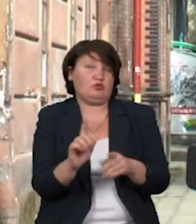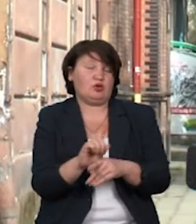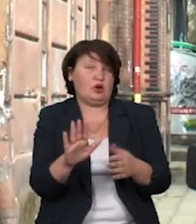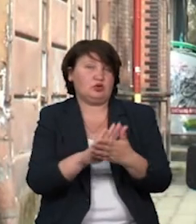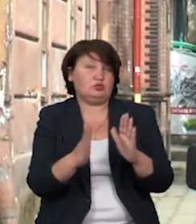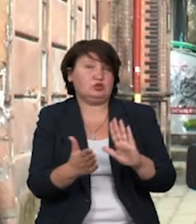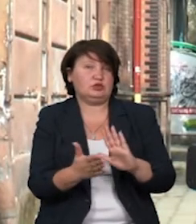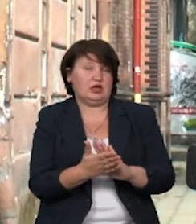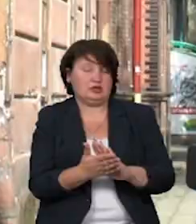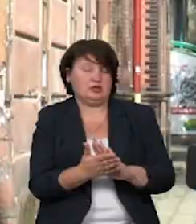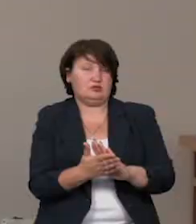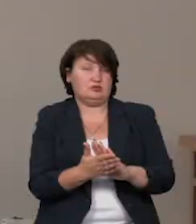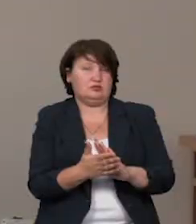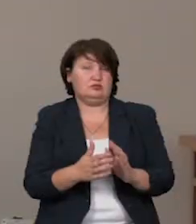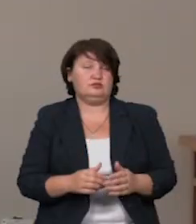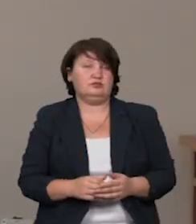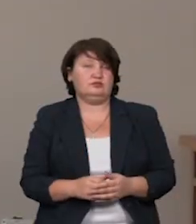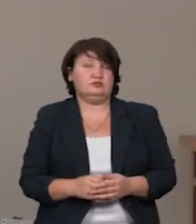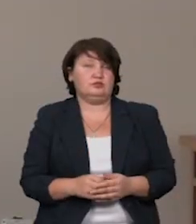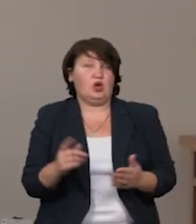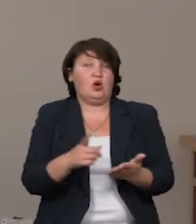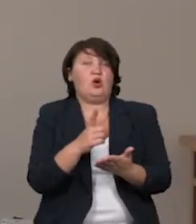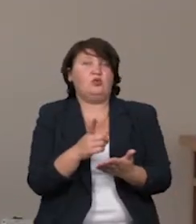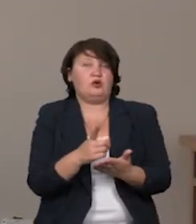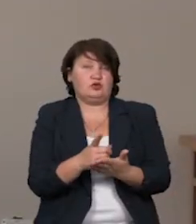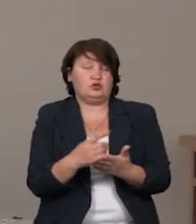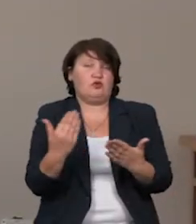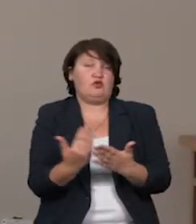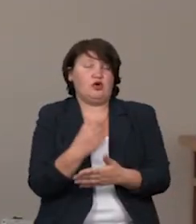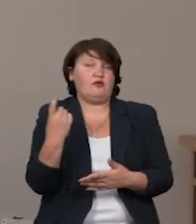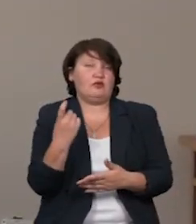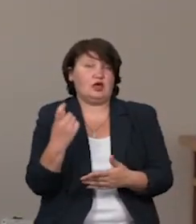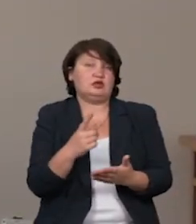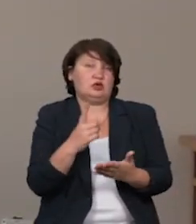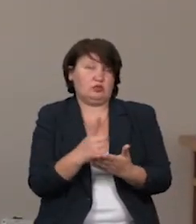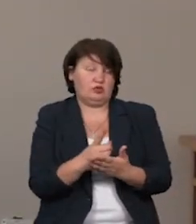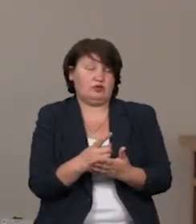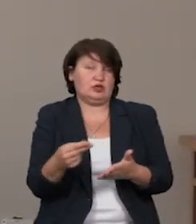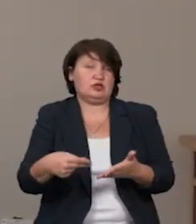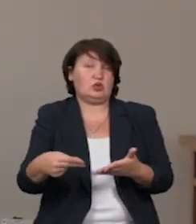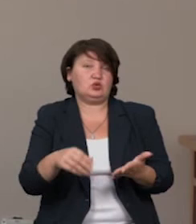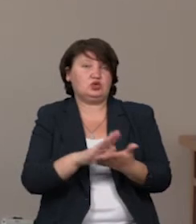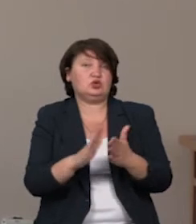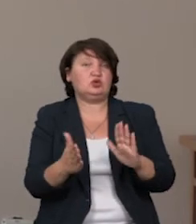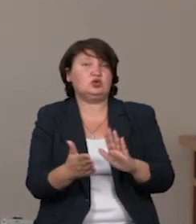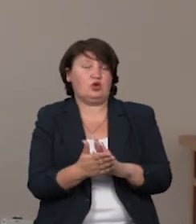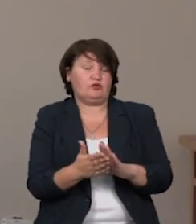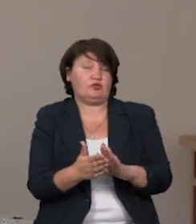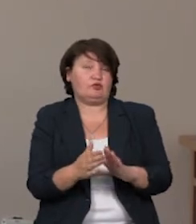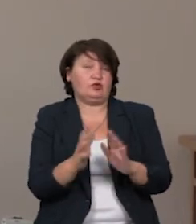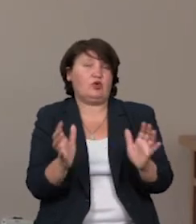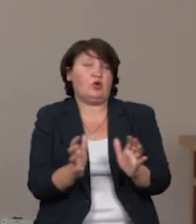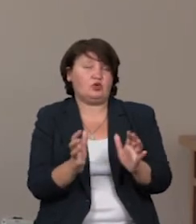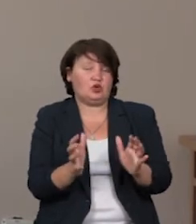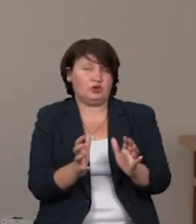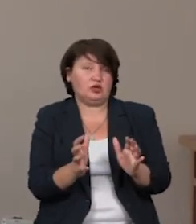незалежно від форми власності. Обов'язково новий власник повинен заключити охоронний договір на утримання пам'ятки у належному стані. Далі